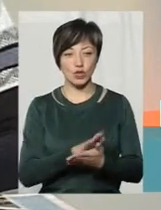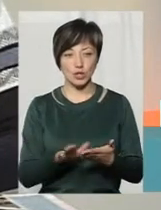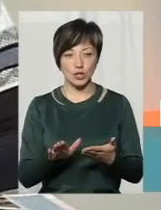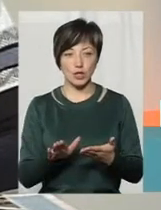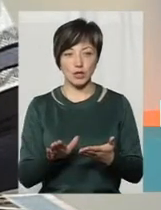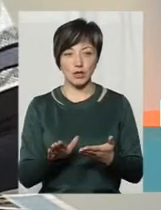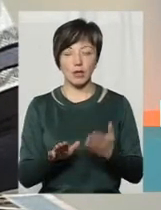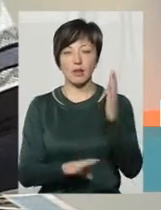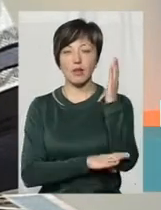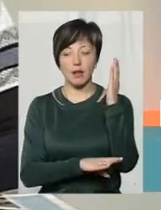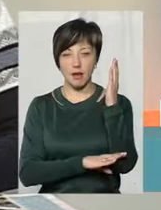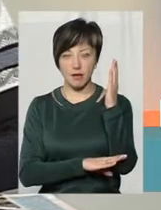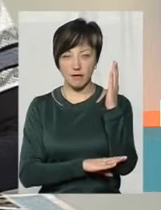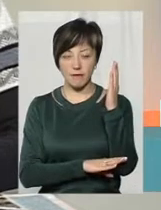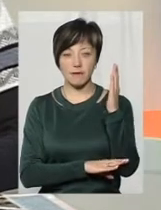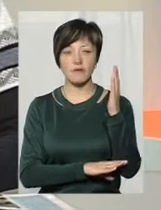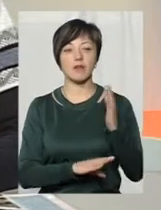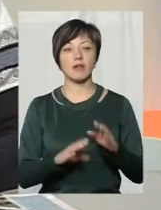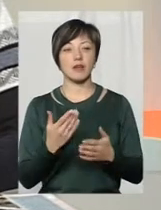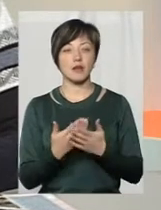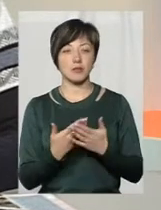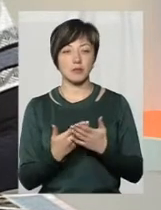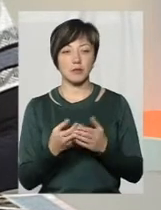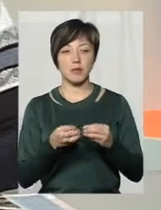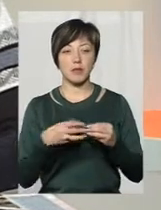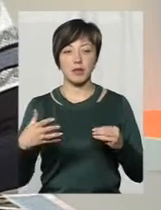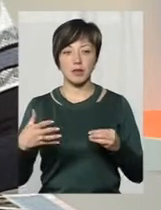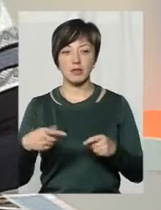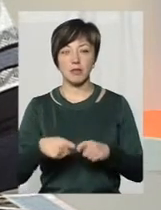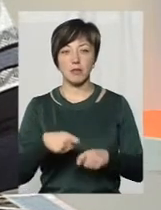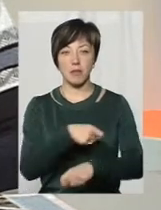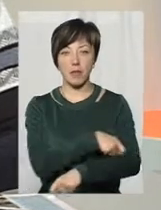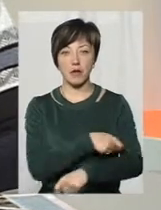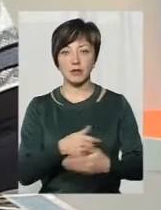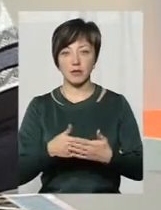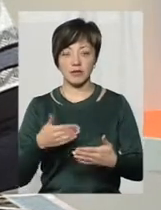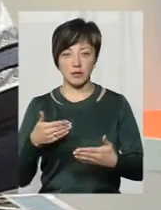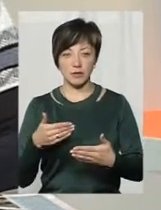дерев, тому що порядку 15 метрів ми від